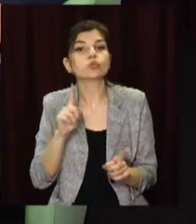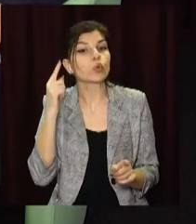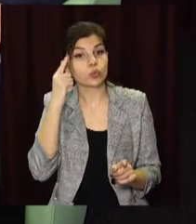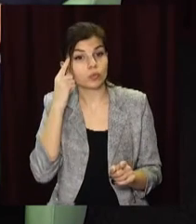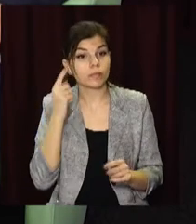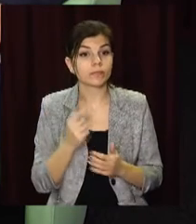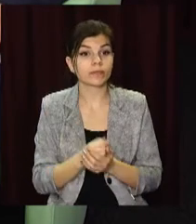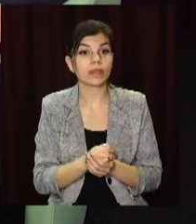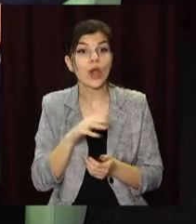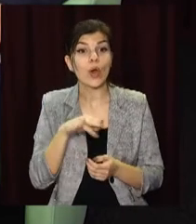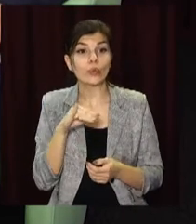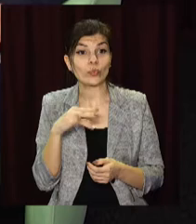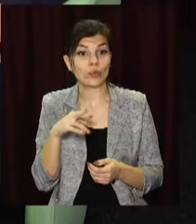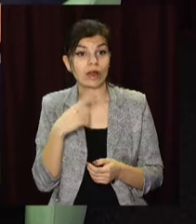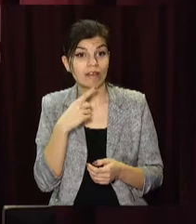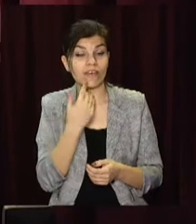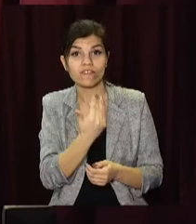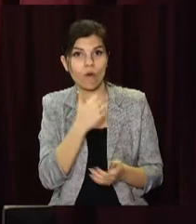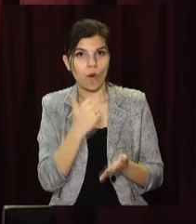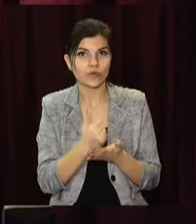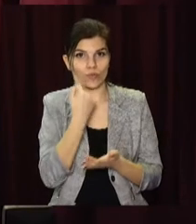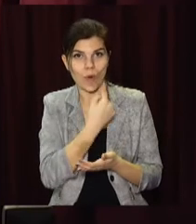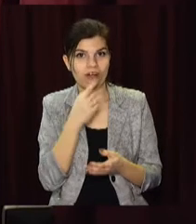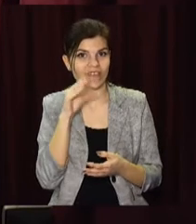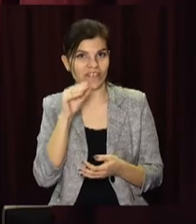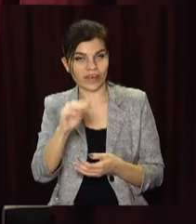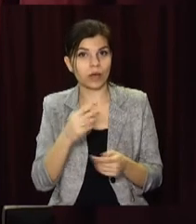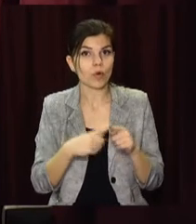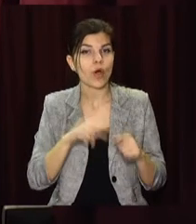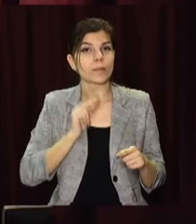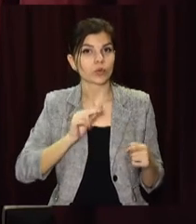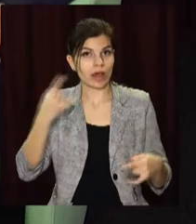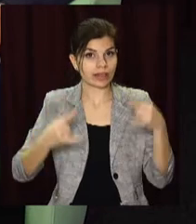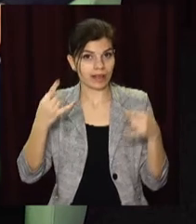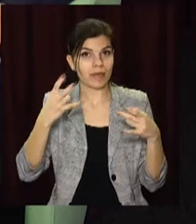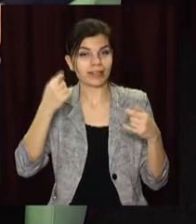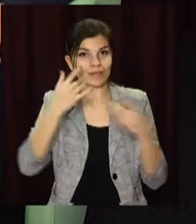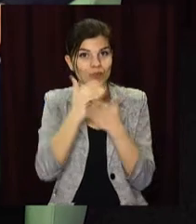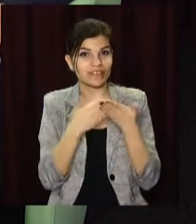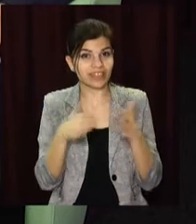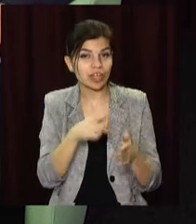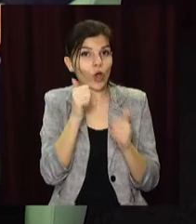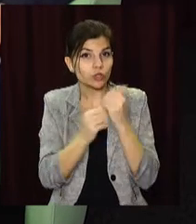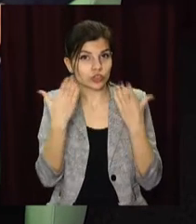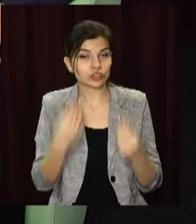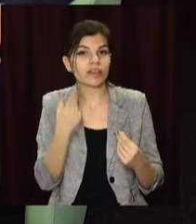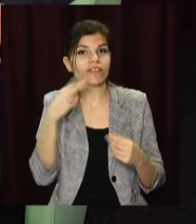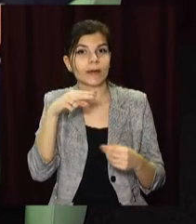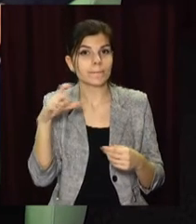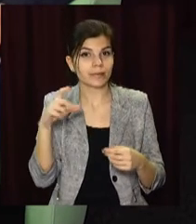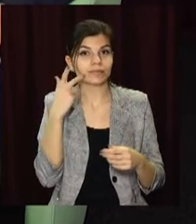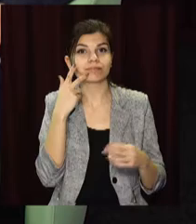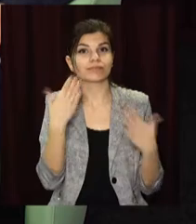Юлія каже, мова – її головний інструмент. Адже працює телеведучою на відкритому і щодня виходить в прямі ефіри та